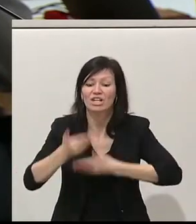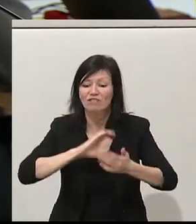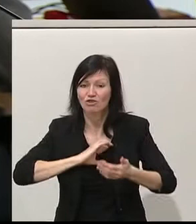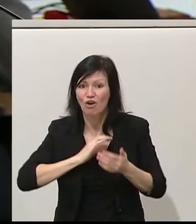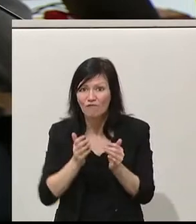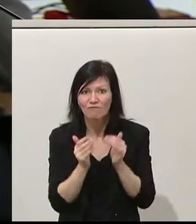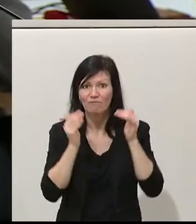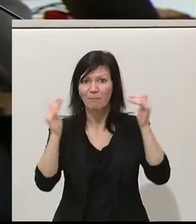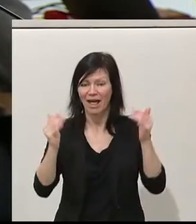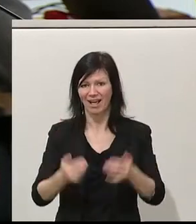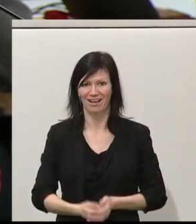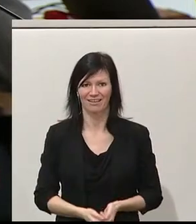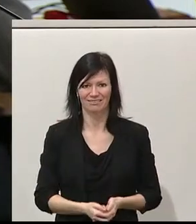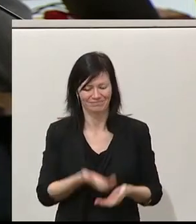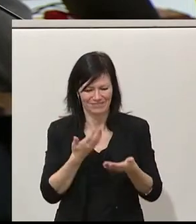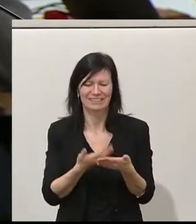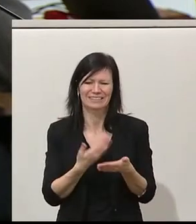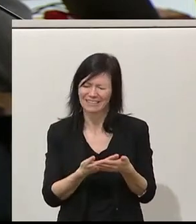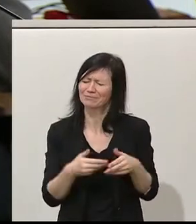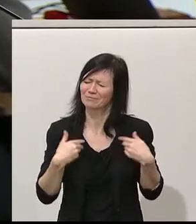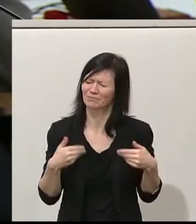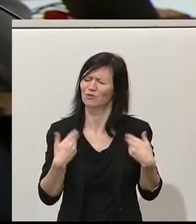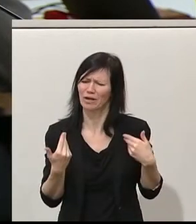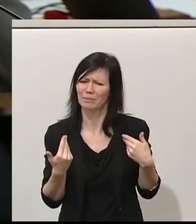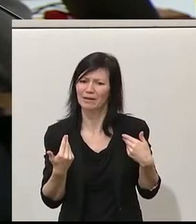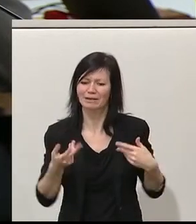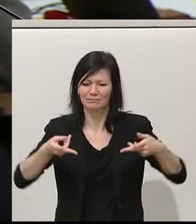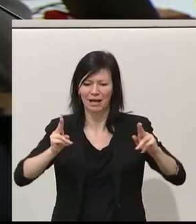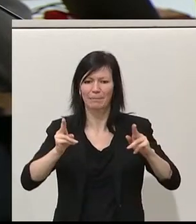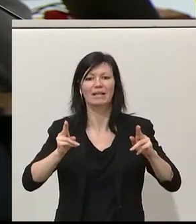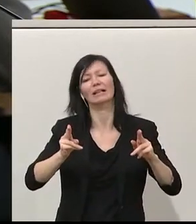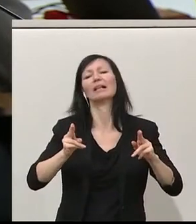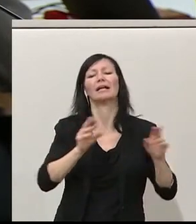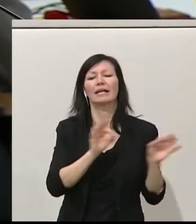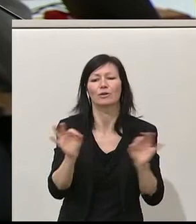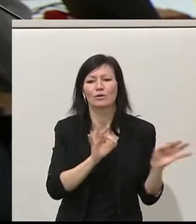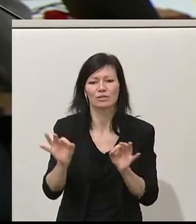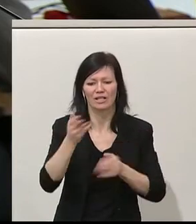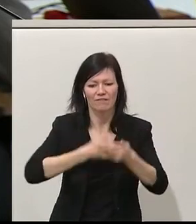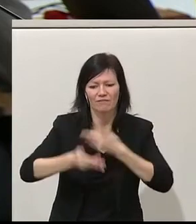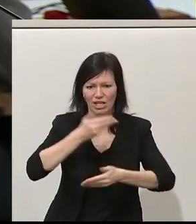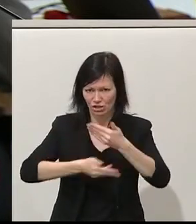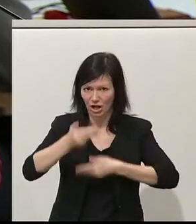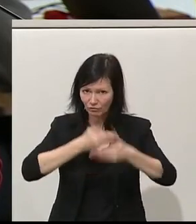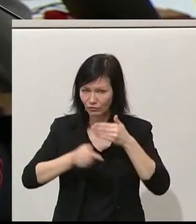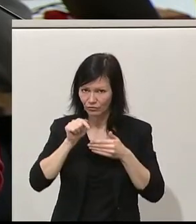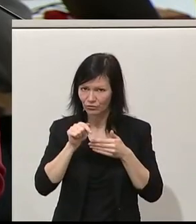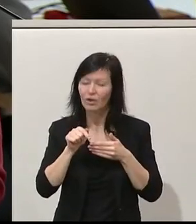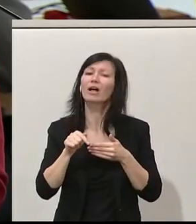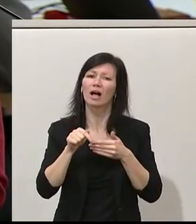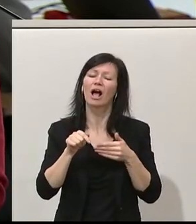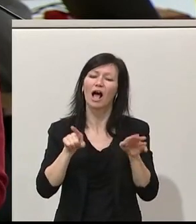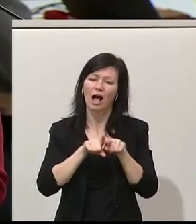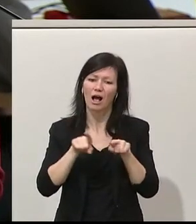deswegen freut mich, insbesondere auch das Kapitel, was zur Industrie und Wirtschaft in unserem Regierungsprogramm den